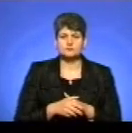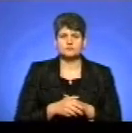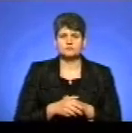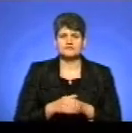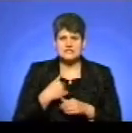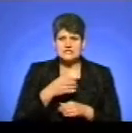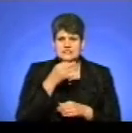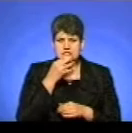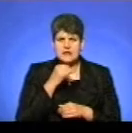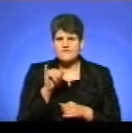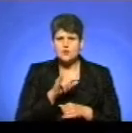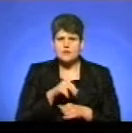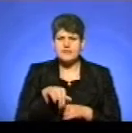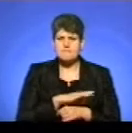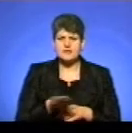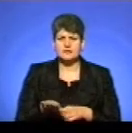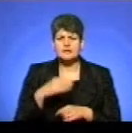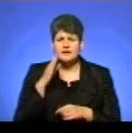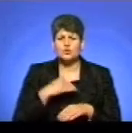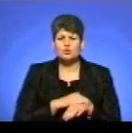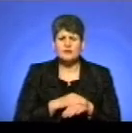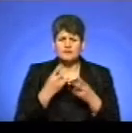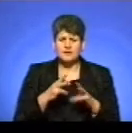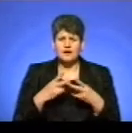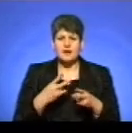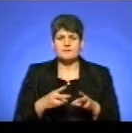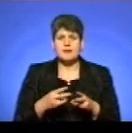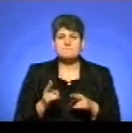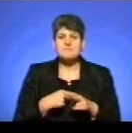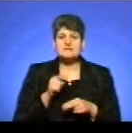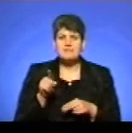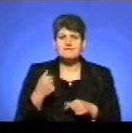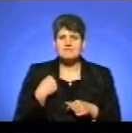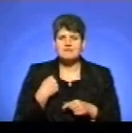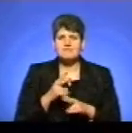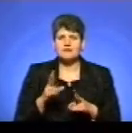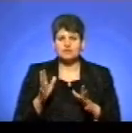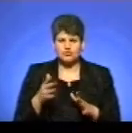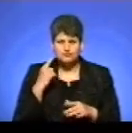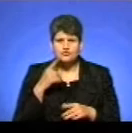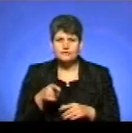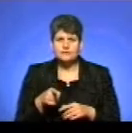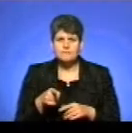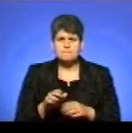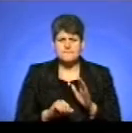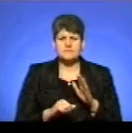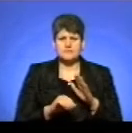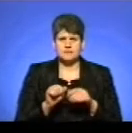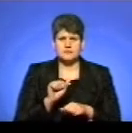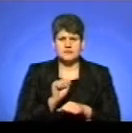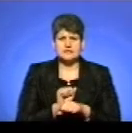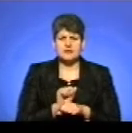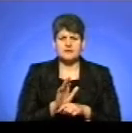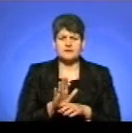Я сказав, нікуди не біниш! Тату, будь ласка, не треба! Без мене ти ніхто, чуєш? Перестань, я хочу, цих... Зей!